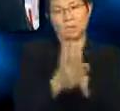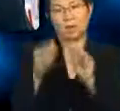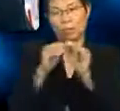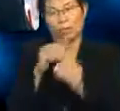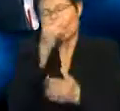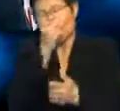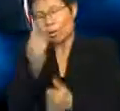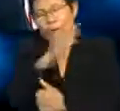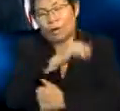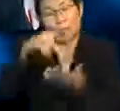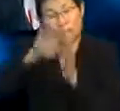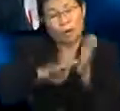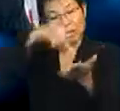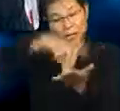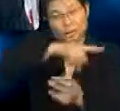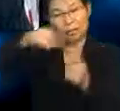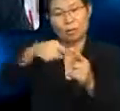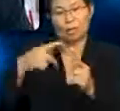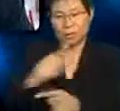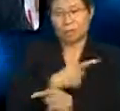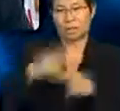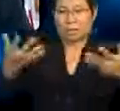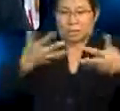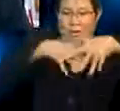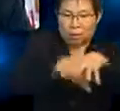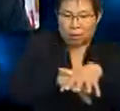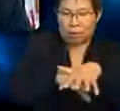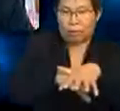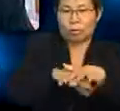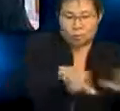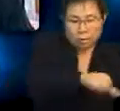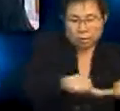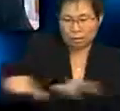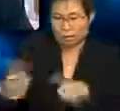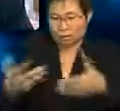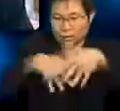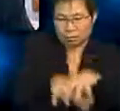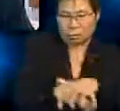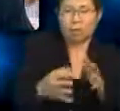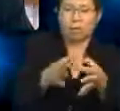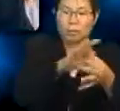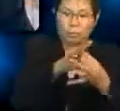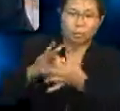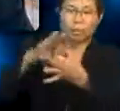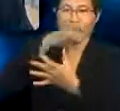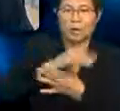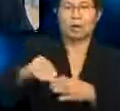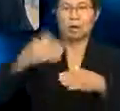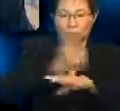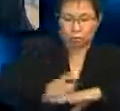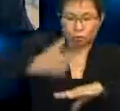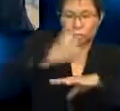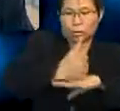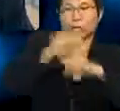menarik Dan berkesan Apabila kita menggabungkan beberapa Kecerdasan secara sepadu Di samping mewujudkan